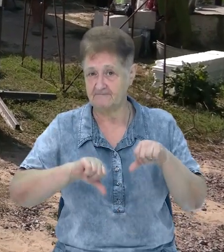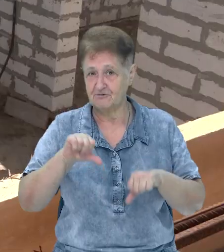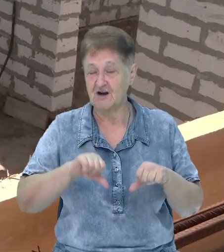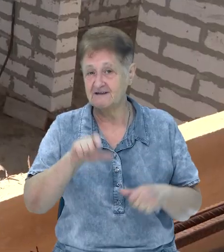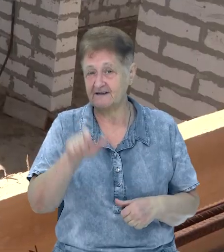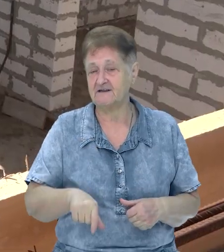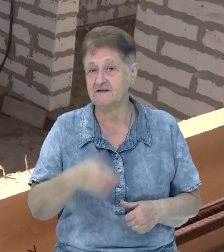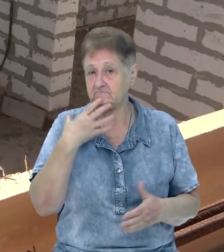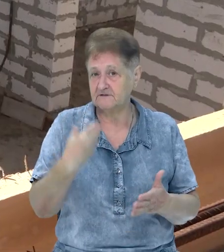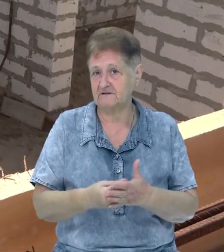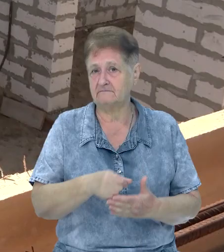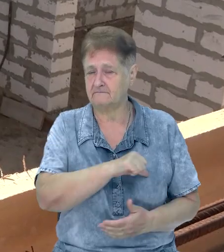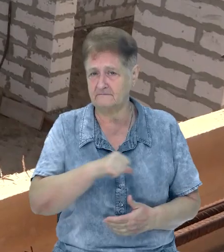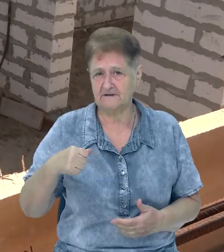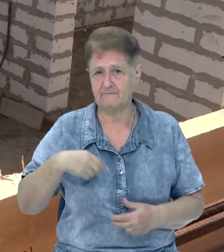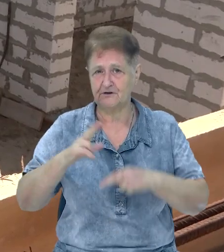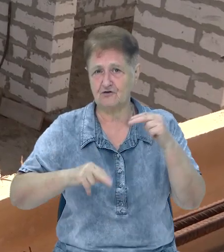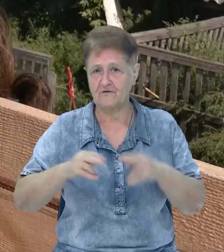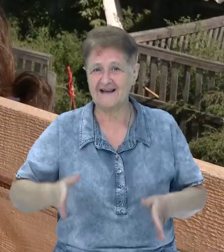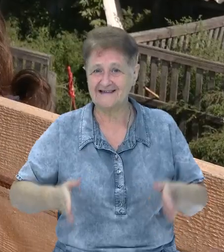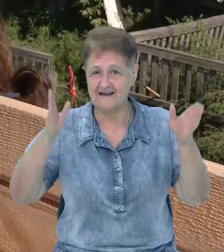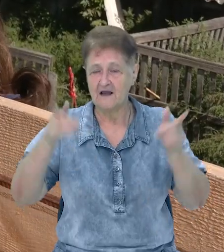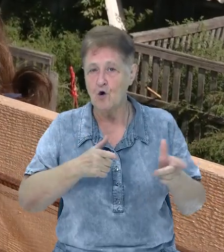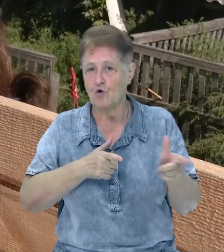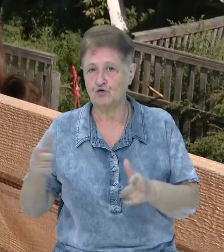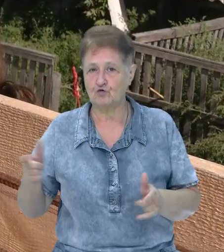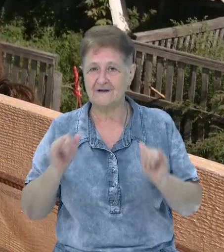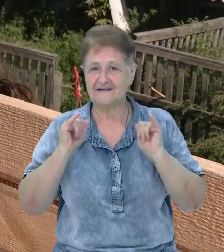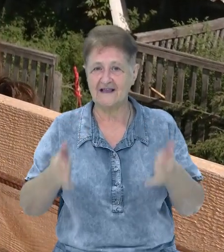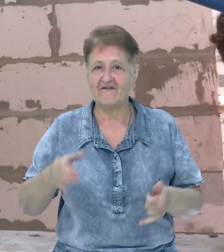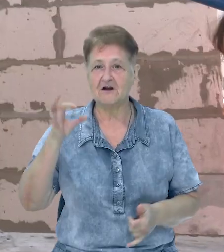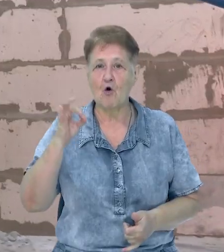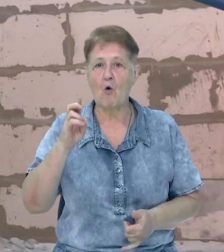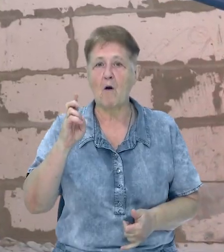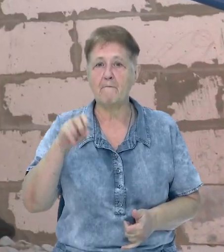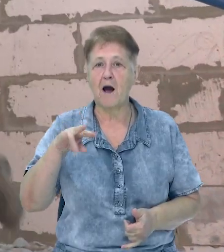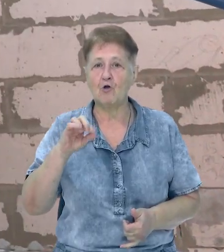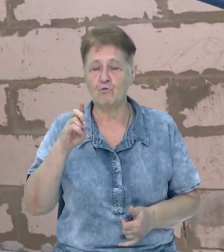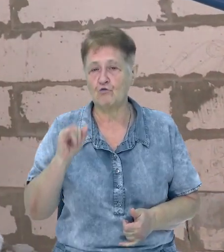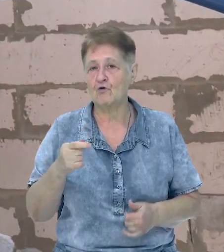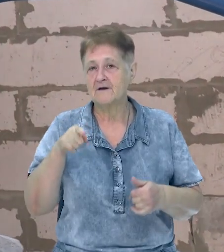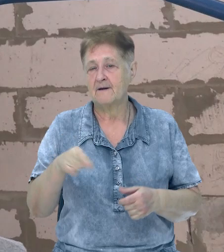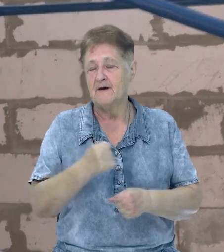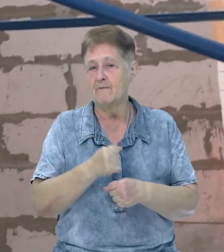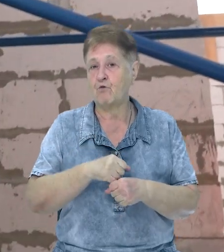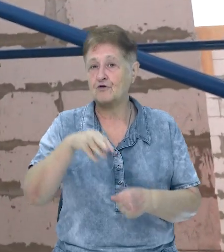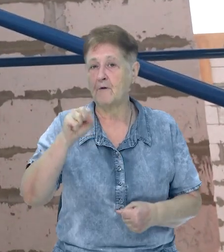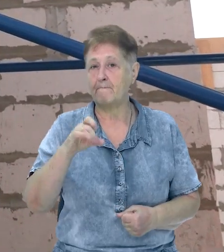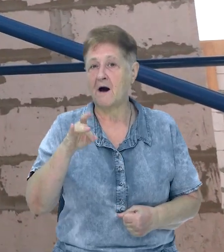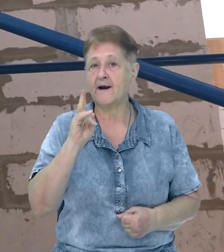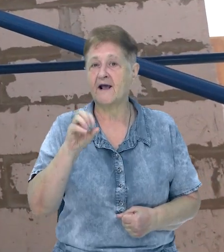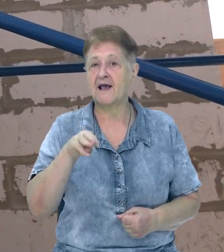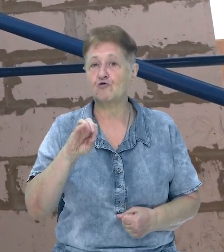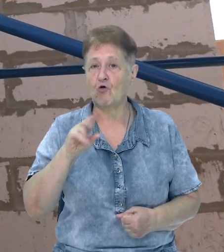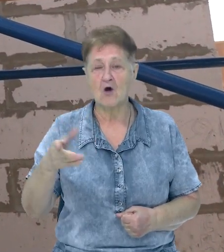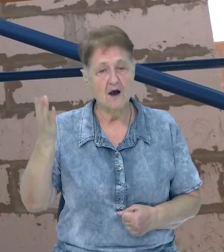дівництво» власноруч звели стіни нового будинку і готуються заливати опалубку. А Левтина працює маркетологом у Києві. Раніше